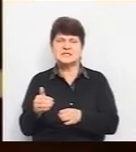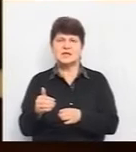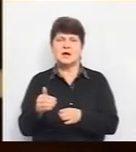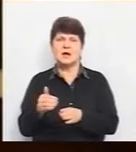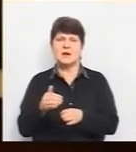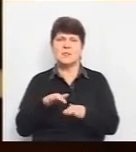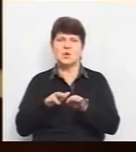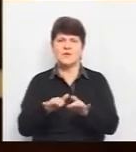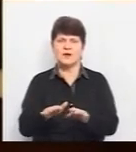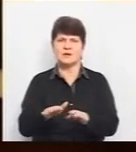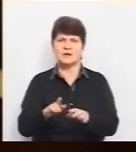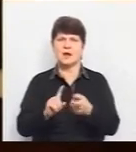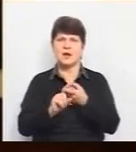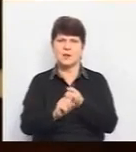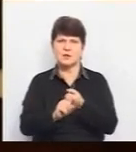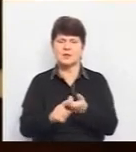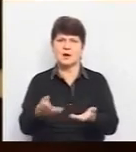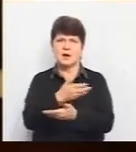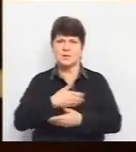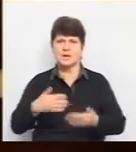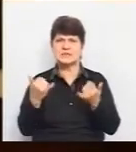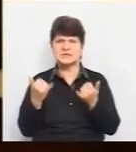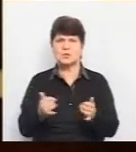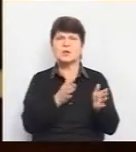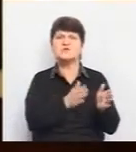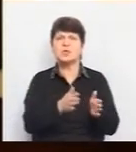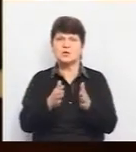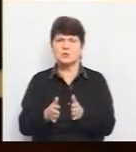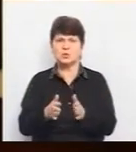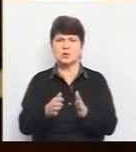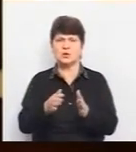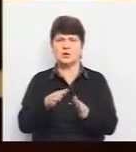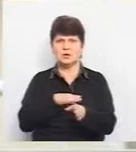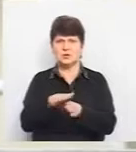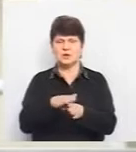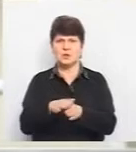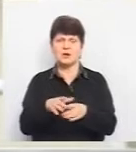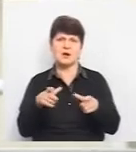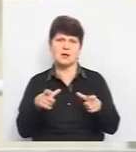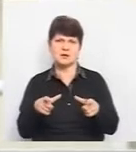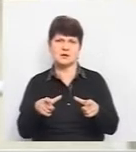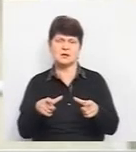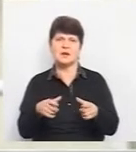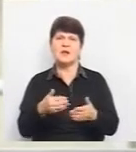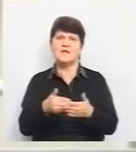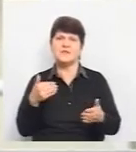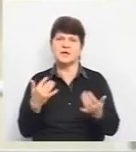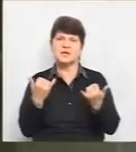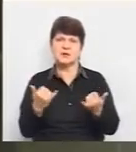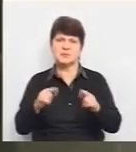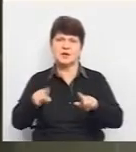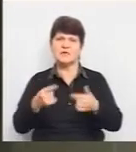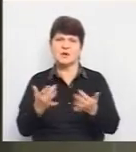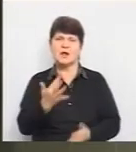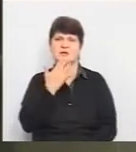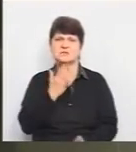рекомендації епідеміологів, ми працюємо у штатному режимі з дотриманням карантинних обмежень. Додає, відтепер, згідно з вимогами